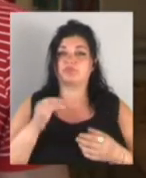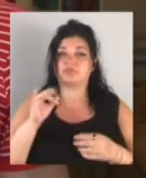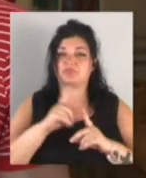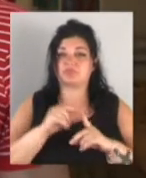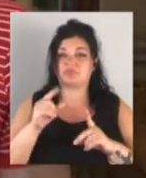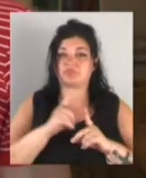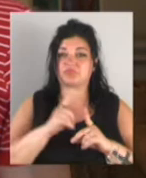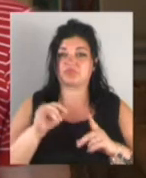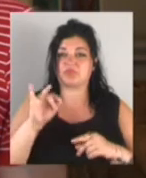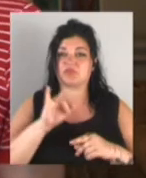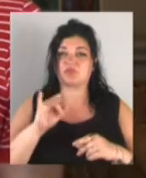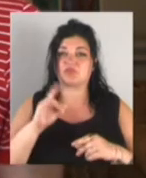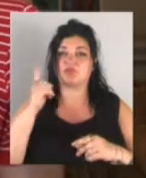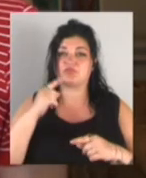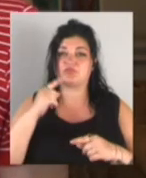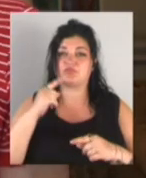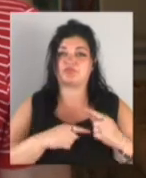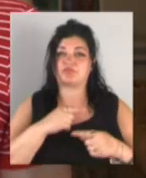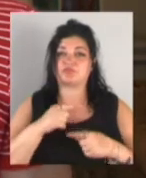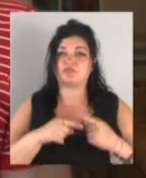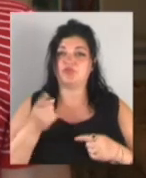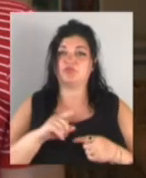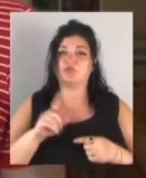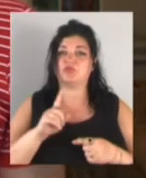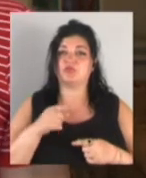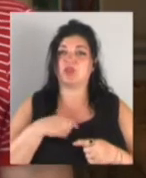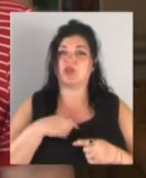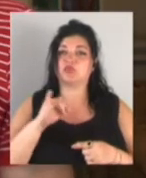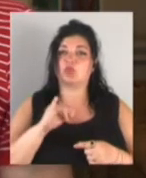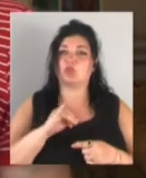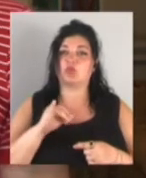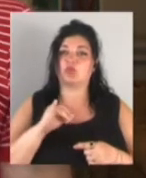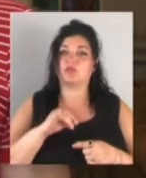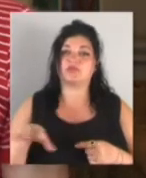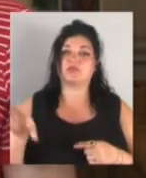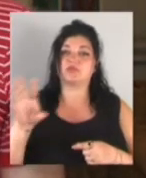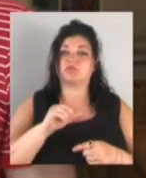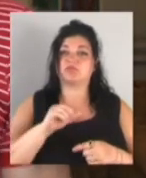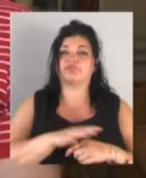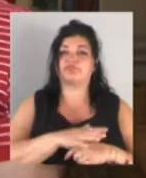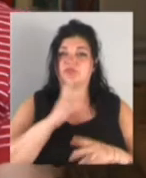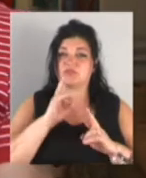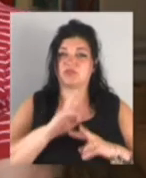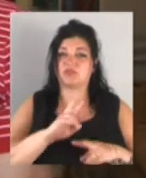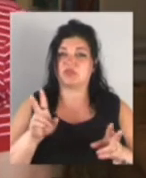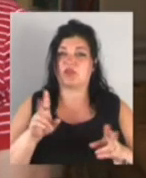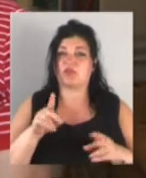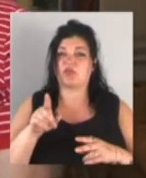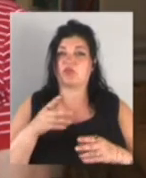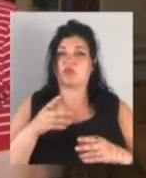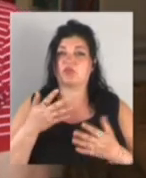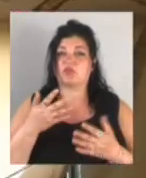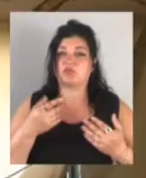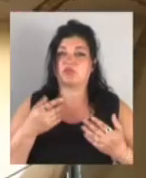боку. Тому що я історію цієї не знав, тільки познайомився з нею. І вони якось уточнювали. Це